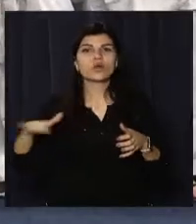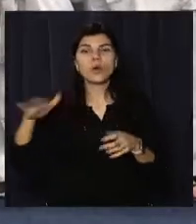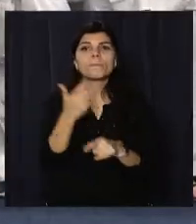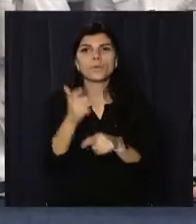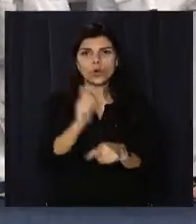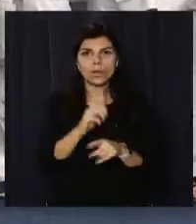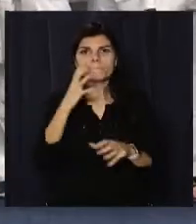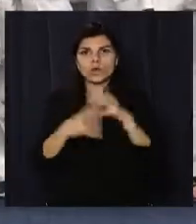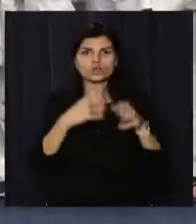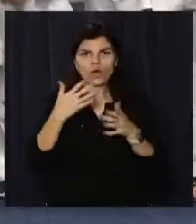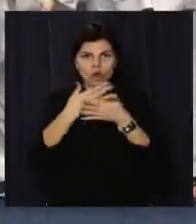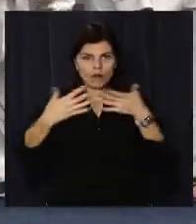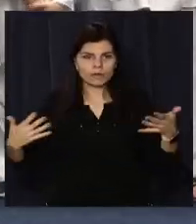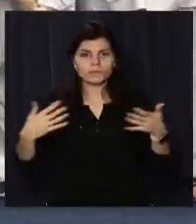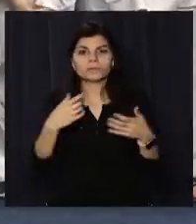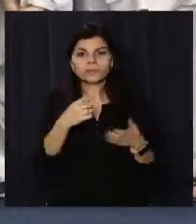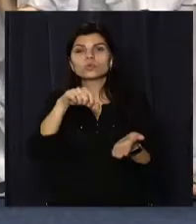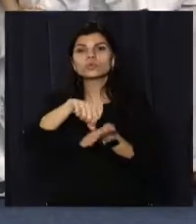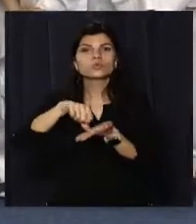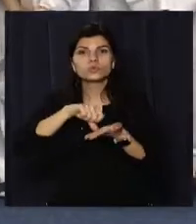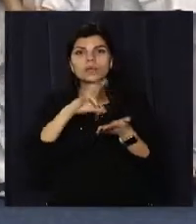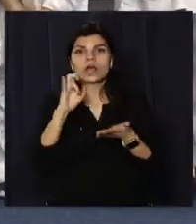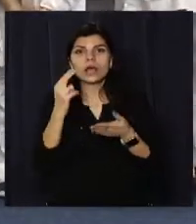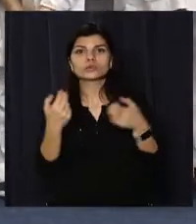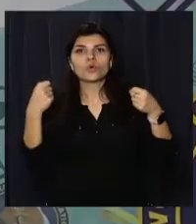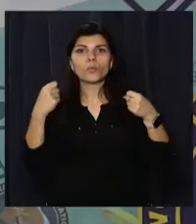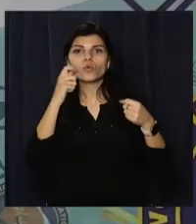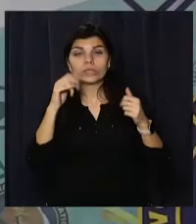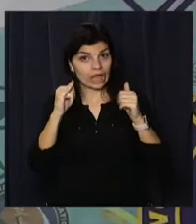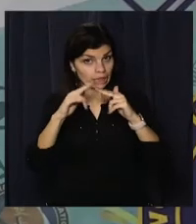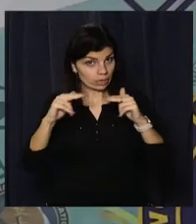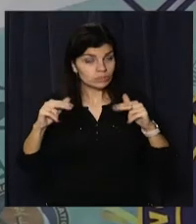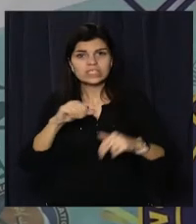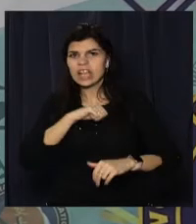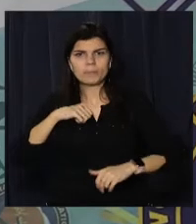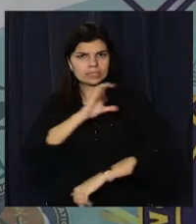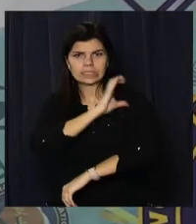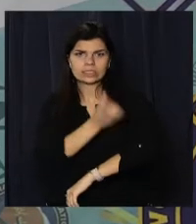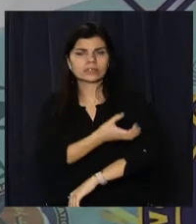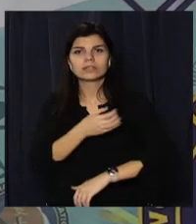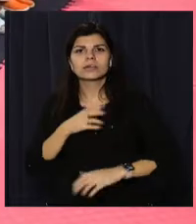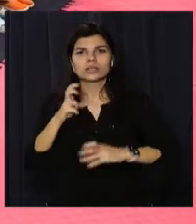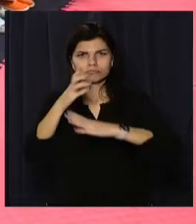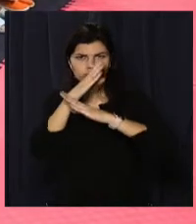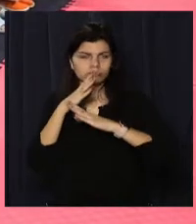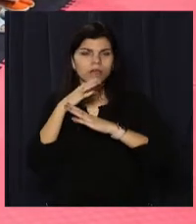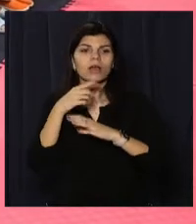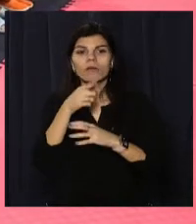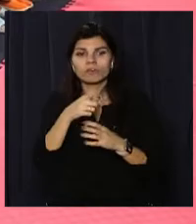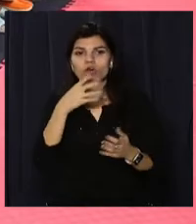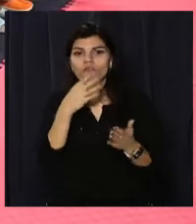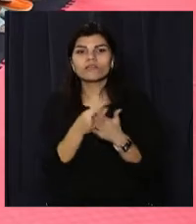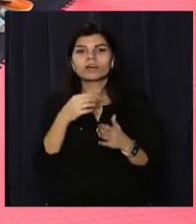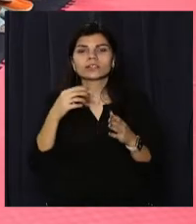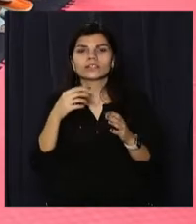більшості міжнародних версій. Серед учасників змагань Національного кубка у Дніпрі – найсильніші вітчизняні каратисти. Вони завершують